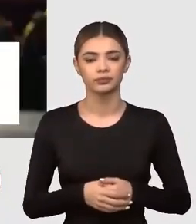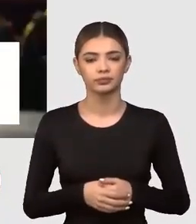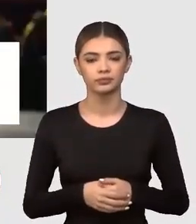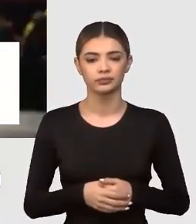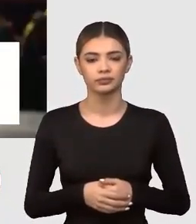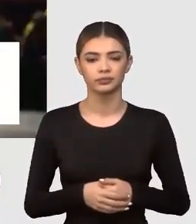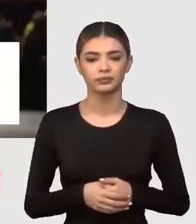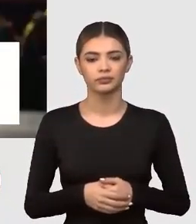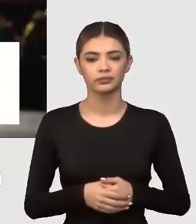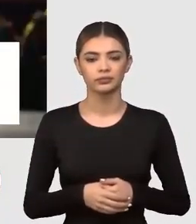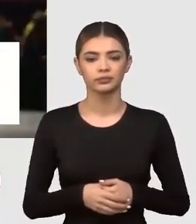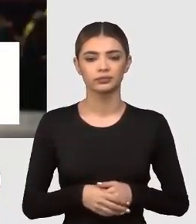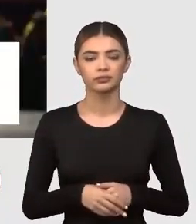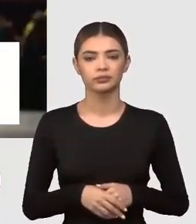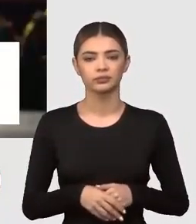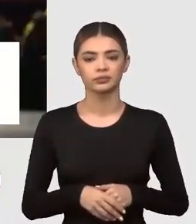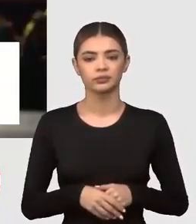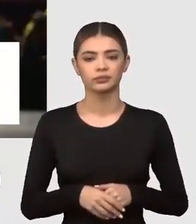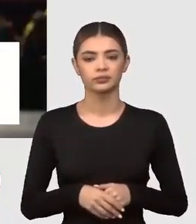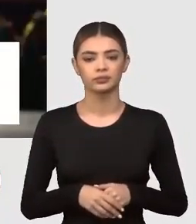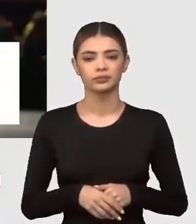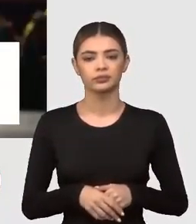Zelenții în